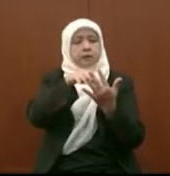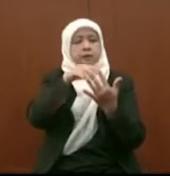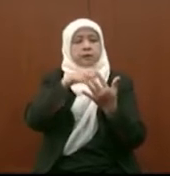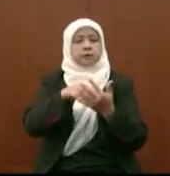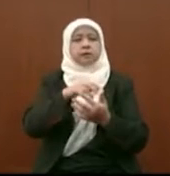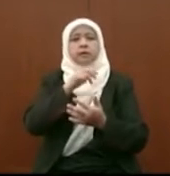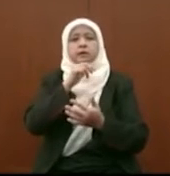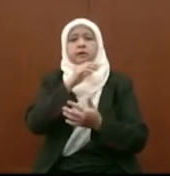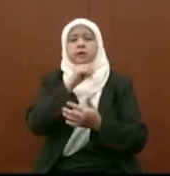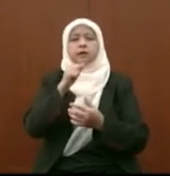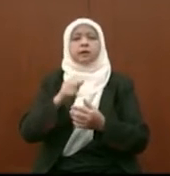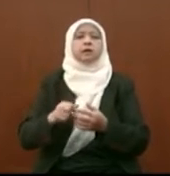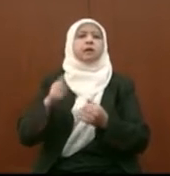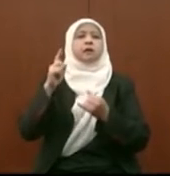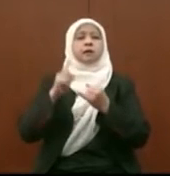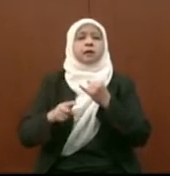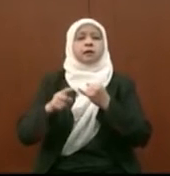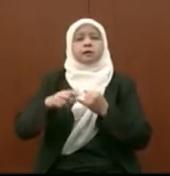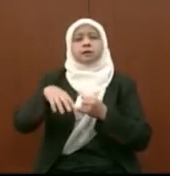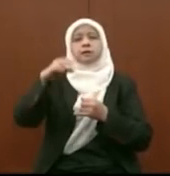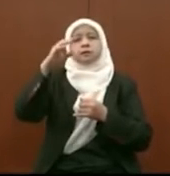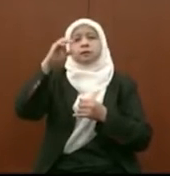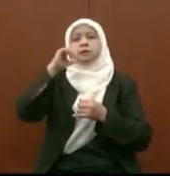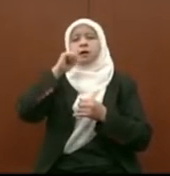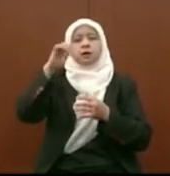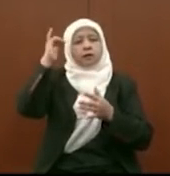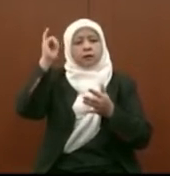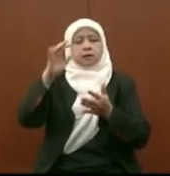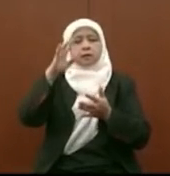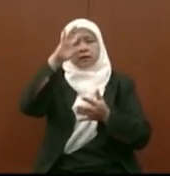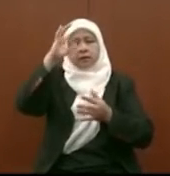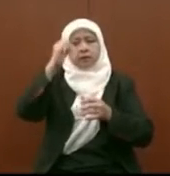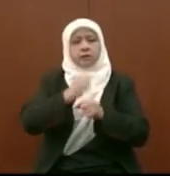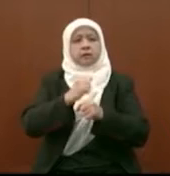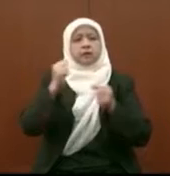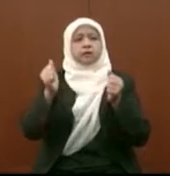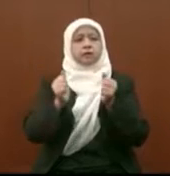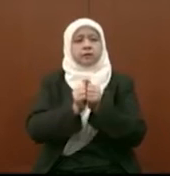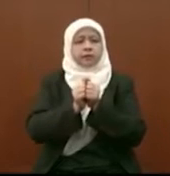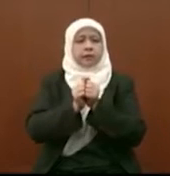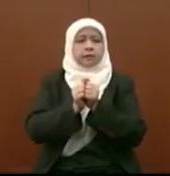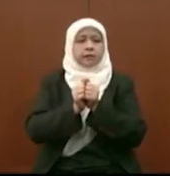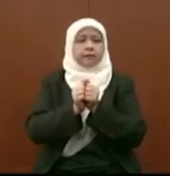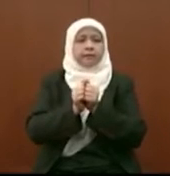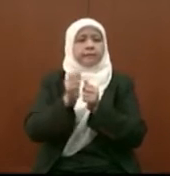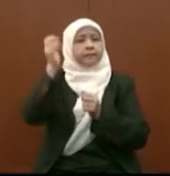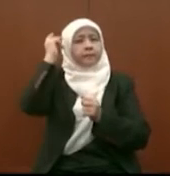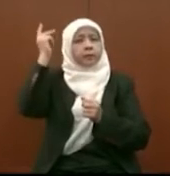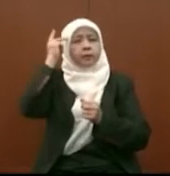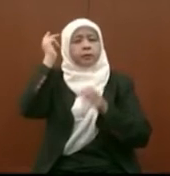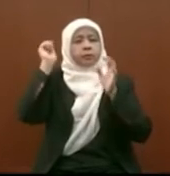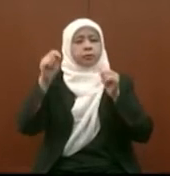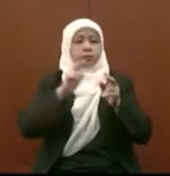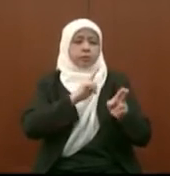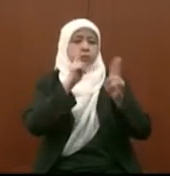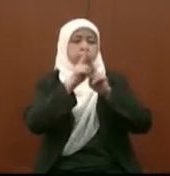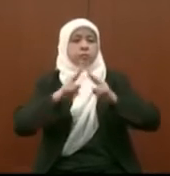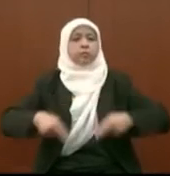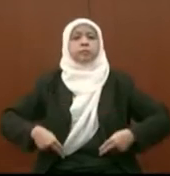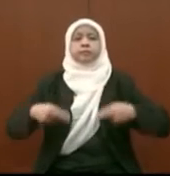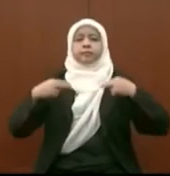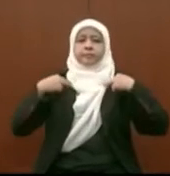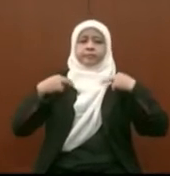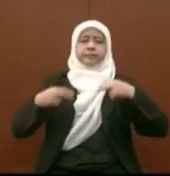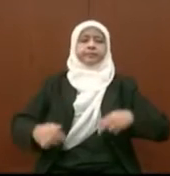tidak yakin politik boleh membawa perubahan dalam kehidupan ini adalah finding berkaitan dengan persoalan dalam